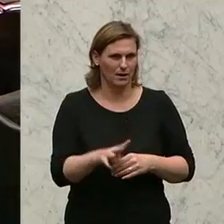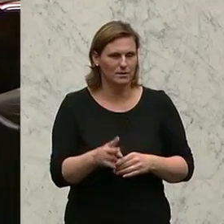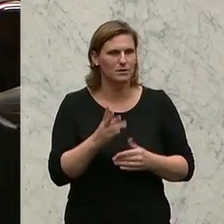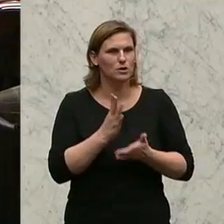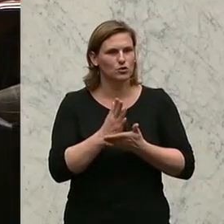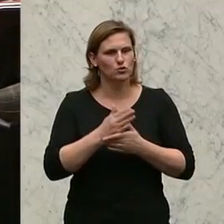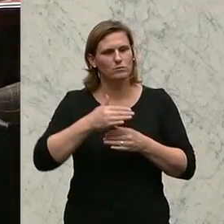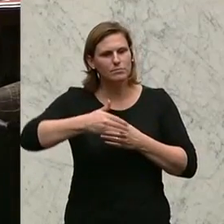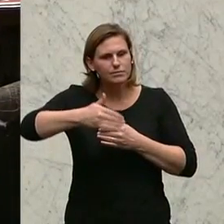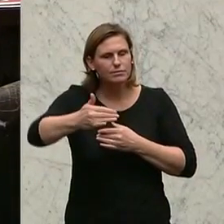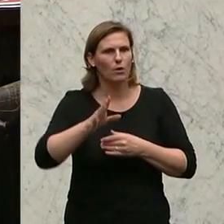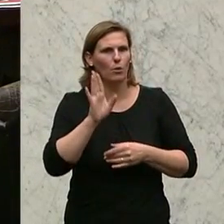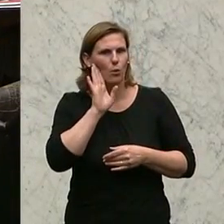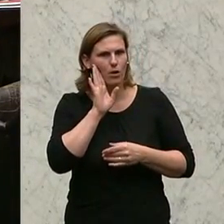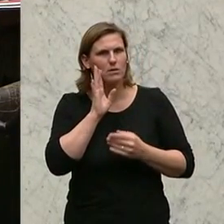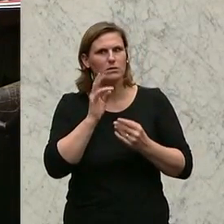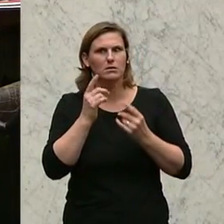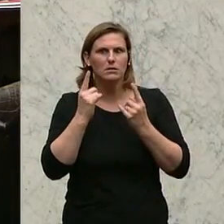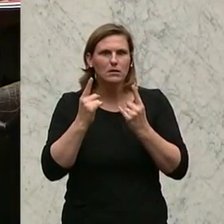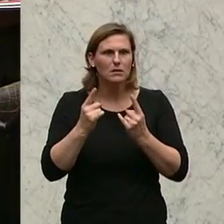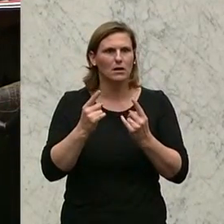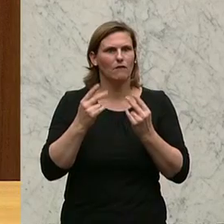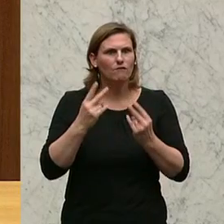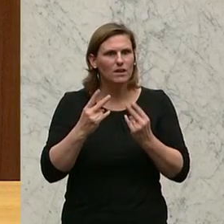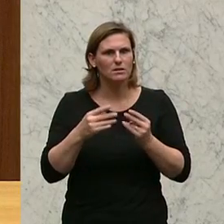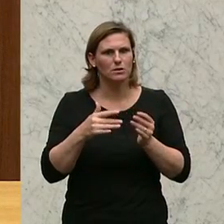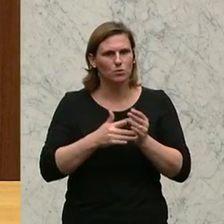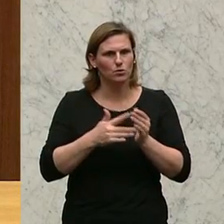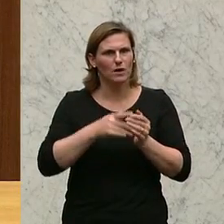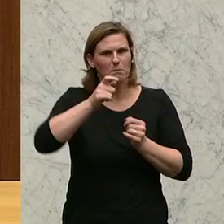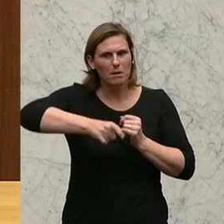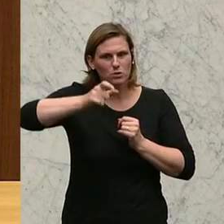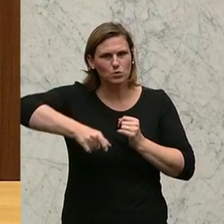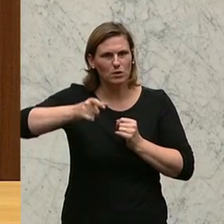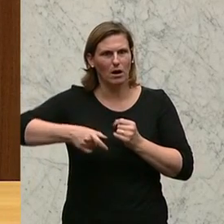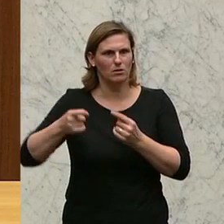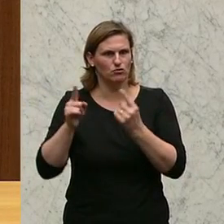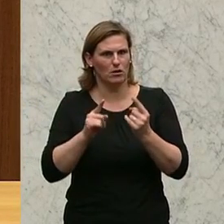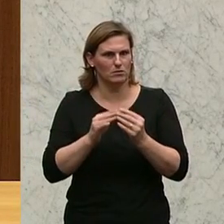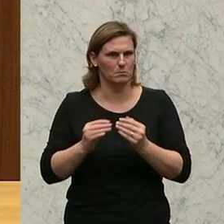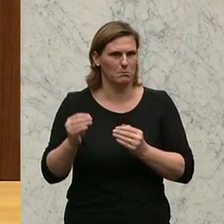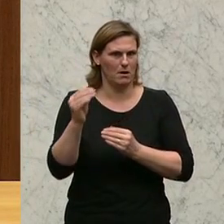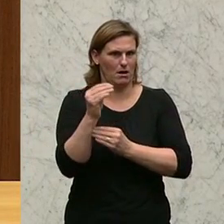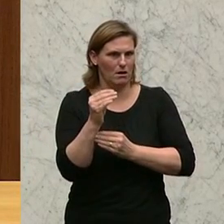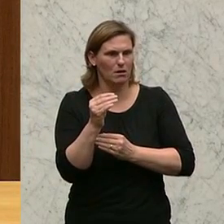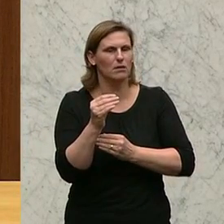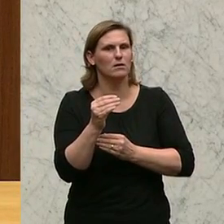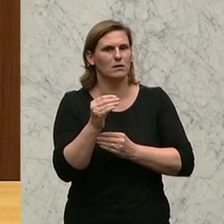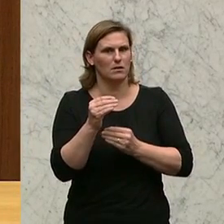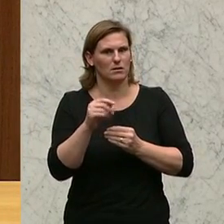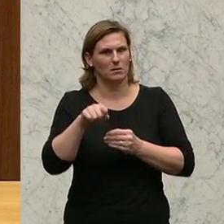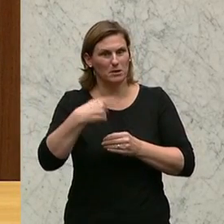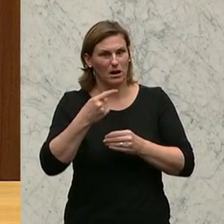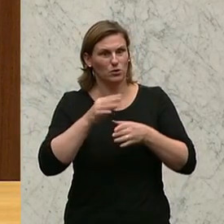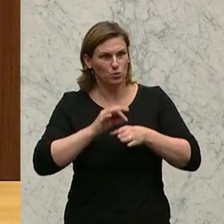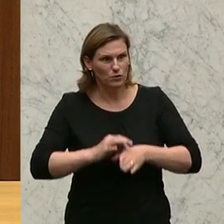gehört, dass es dringend notwendig wäre, wenigstens den Personalstand zu erhöhen, um weitere Prüfungen